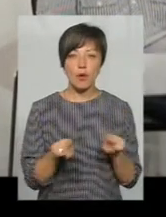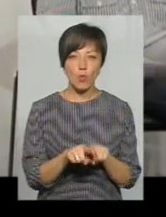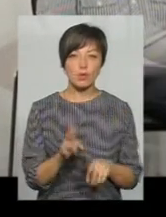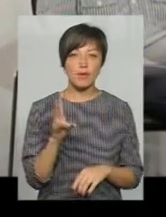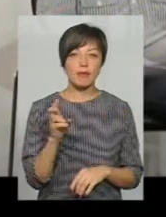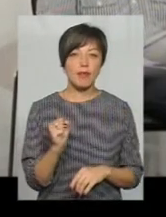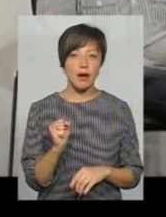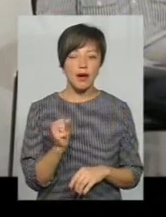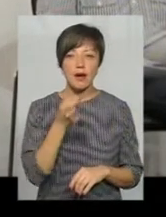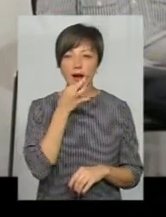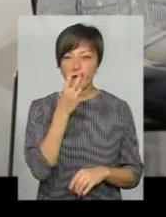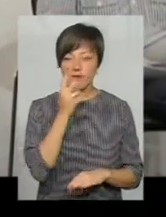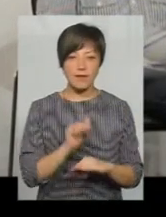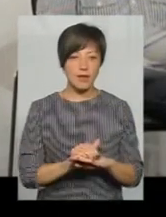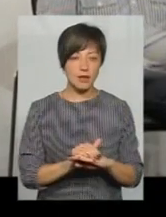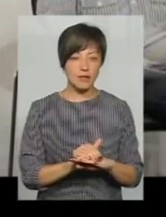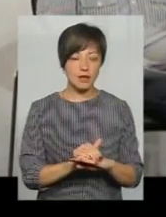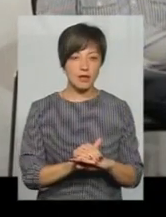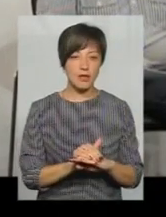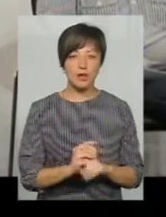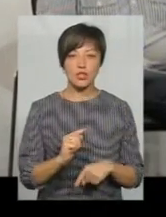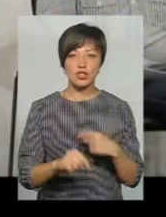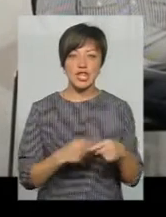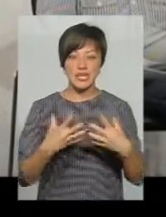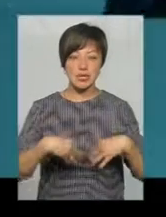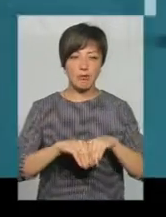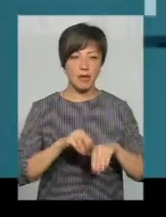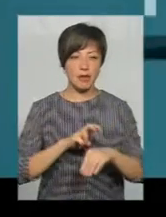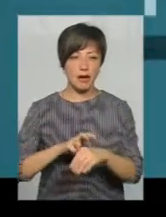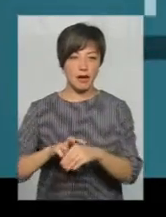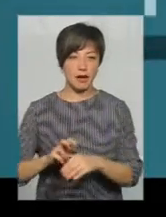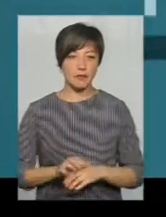на раннє виявлення через сімейних лікарів.